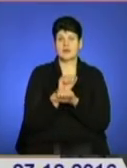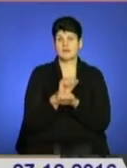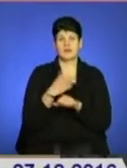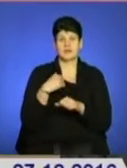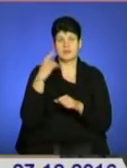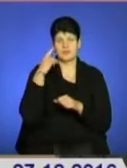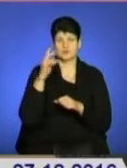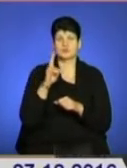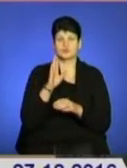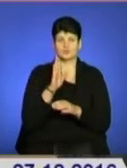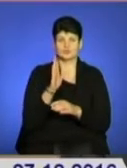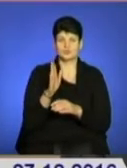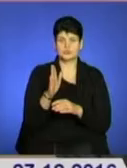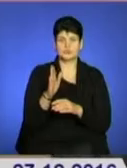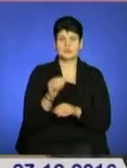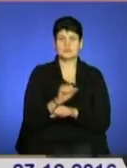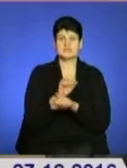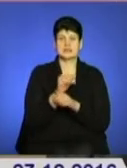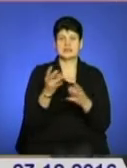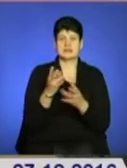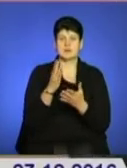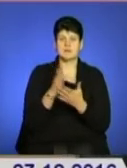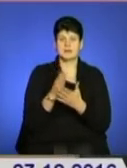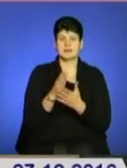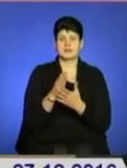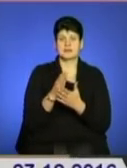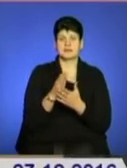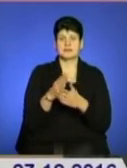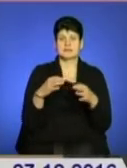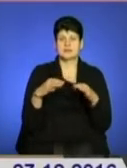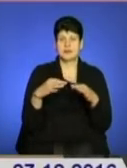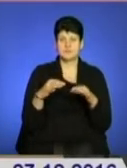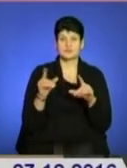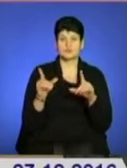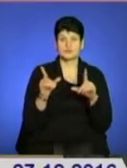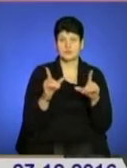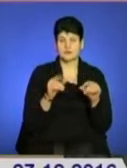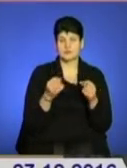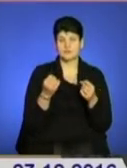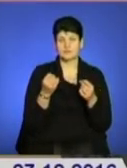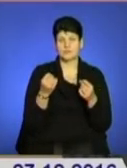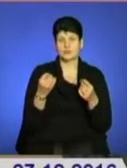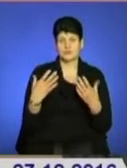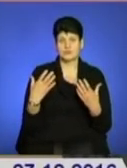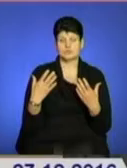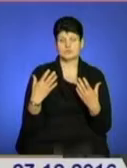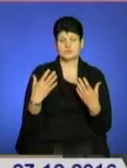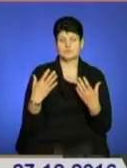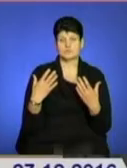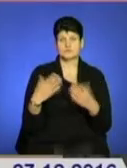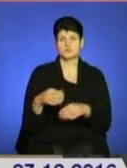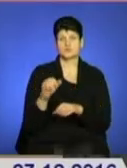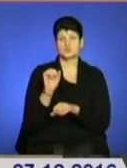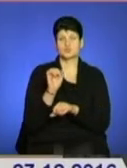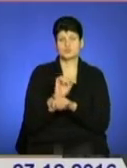буде, тому що на страйк треба мати ще дизельний пильний і справний транспортний засіб, щоб ним виїхати. Я думаю, він просто в парках